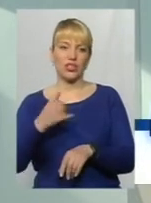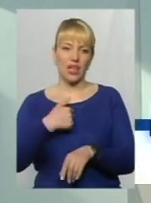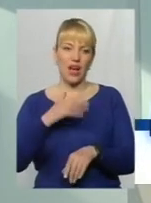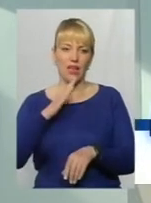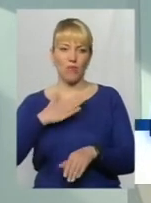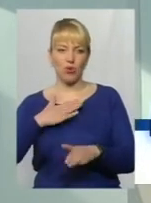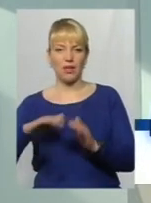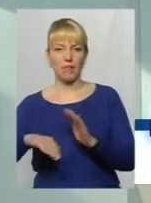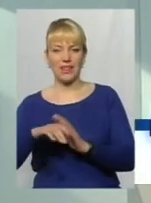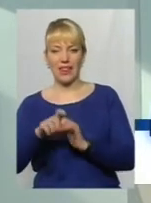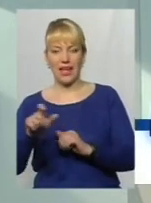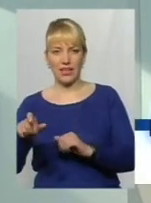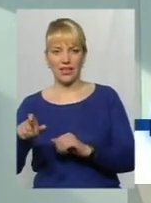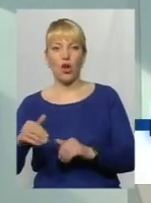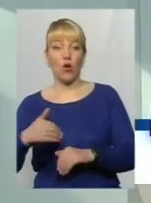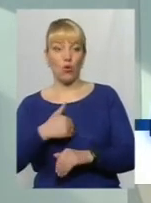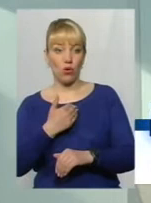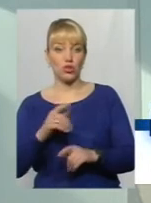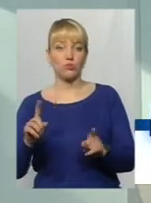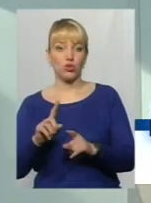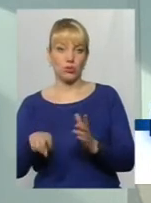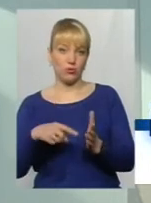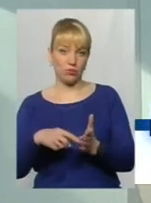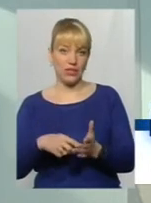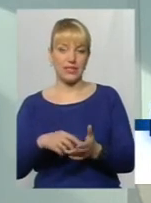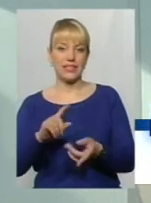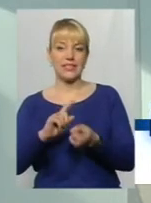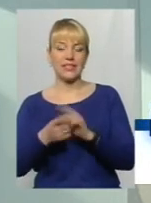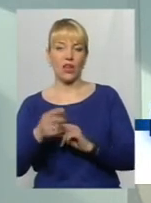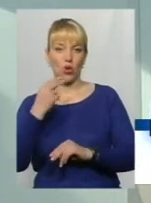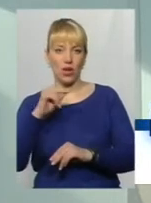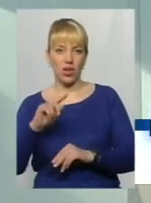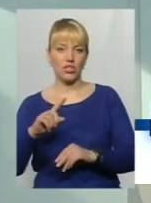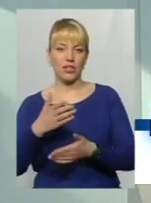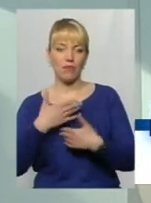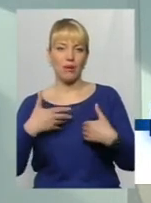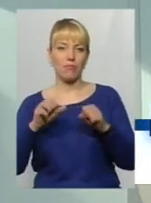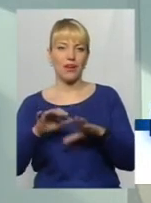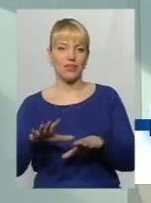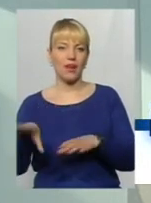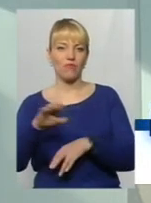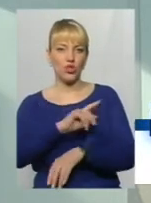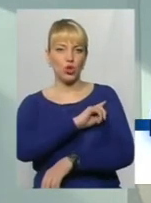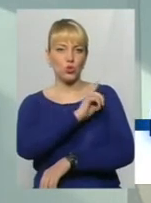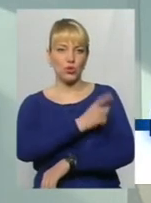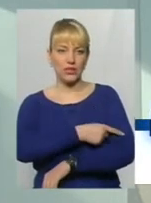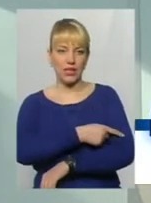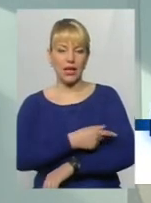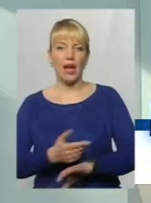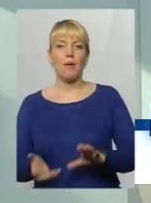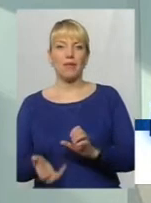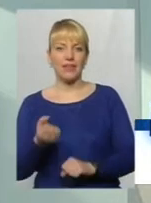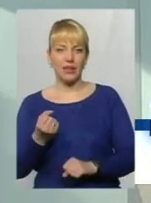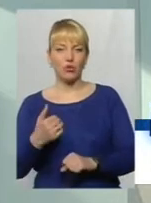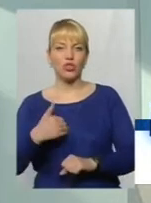підлеглі хочемо, щоб в місті стало краще. І ми прикладаємо всіх зусиль, підтримуючи